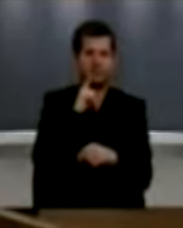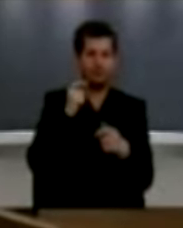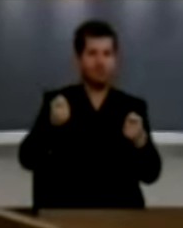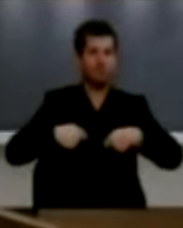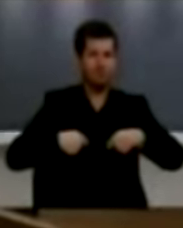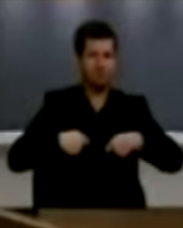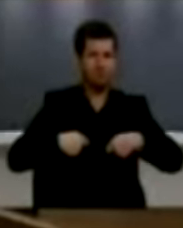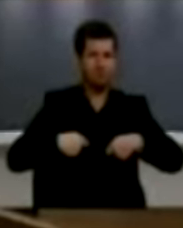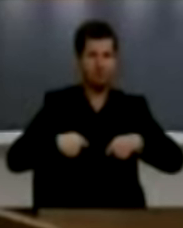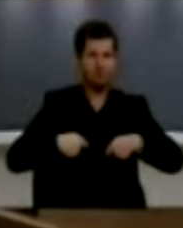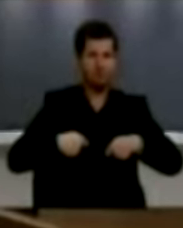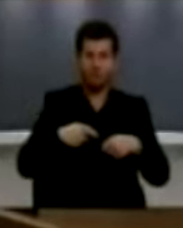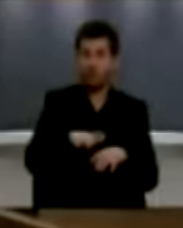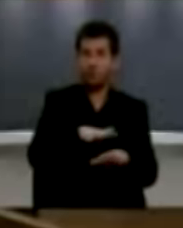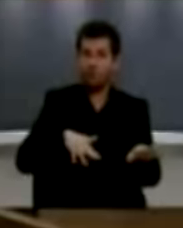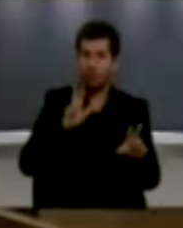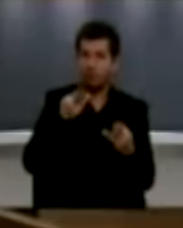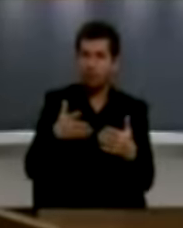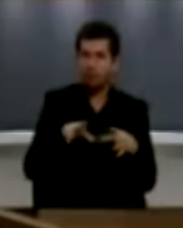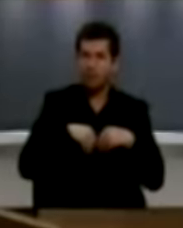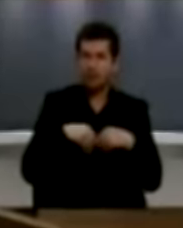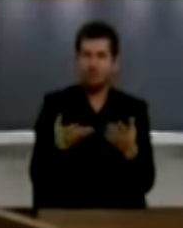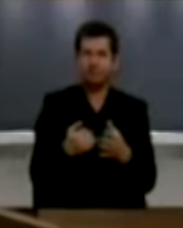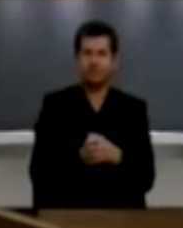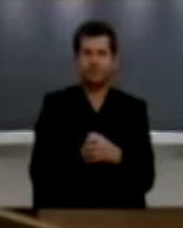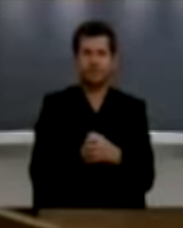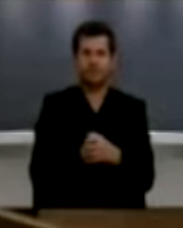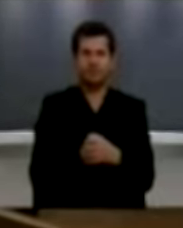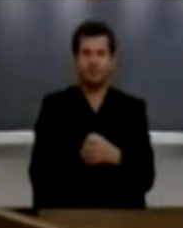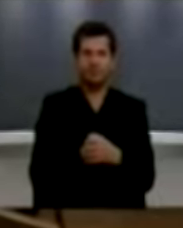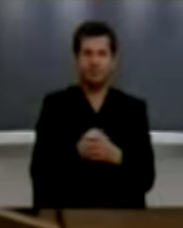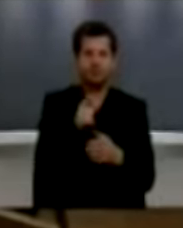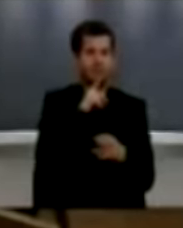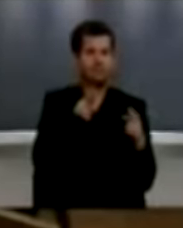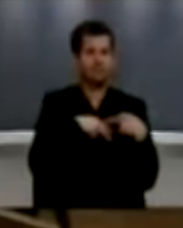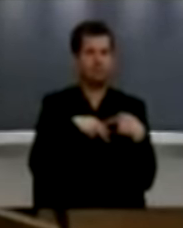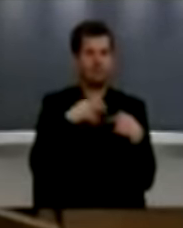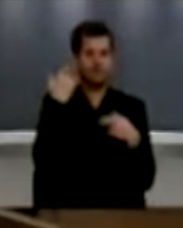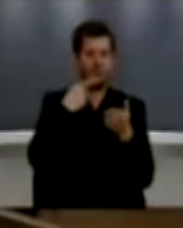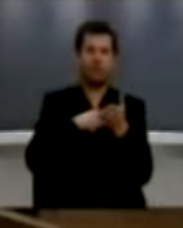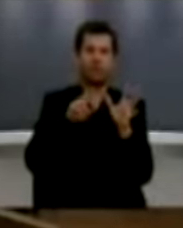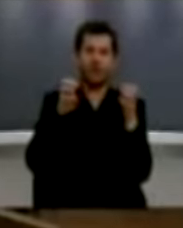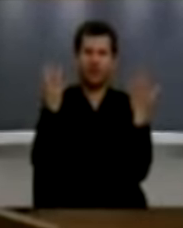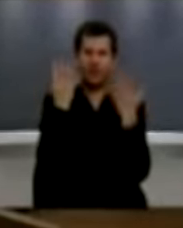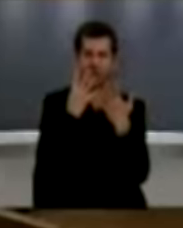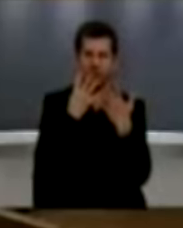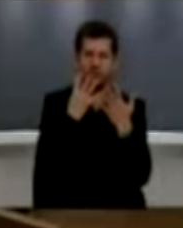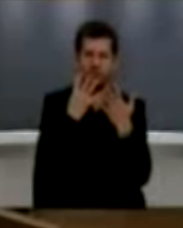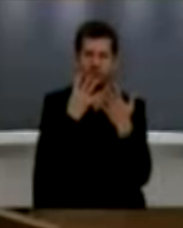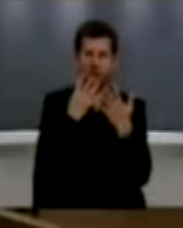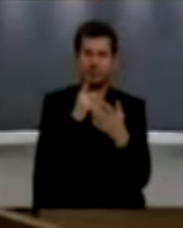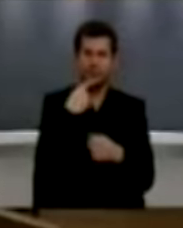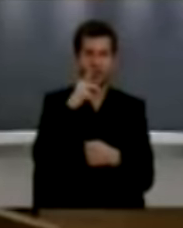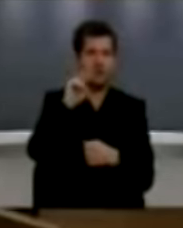do të abën kju kuvend një gjithë të tjilë. Po të udhiche politika e Kosovës gjatë viteve 90 nga na thonë të